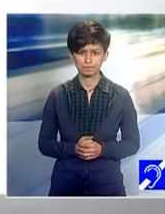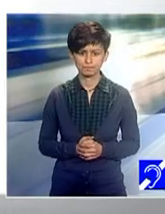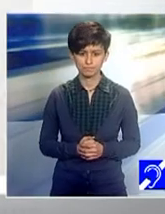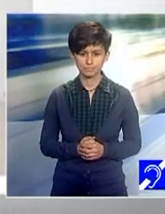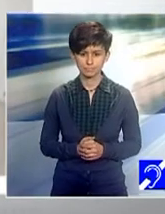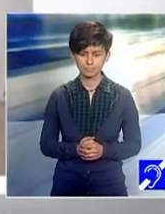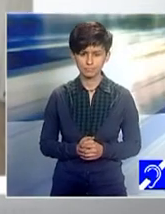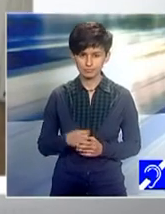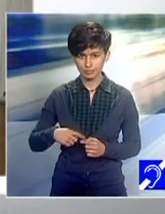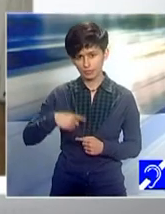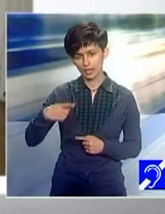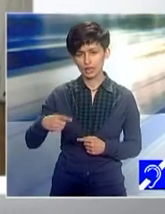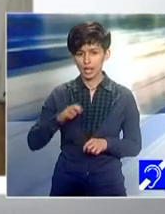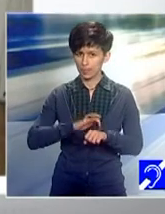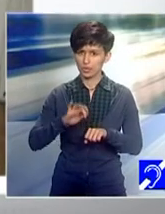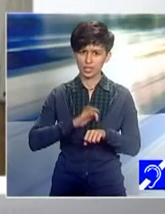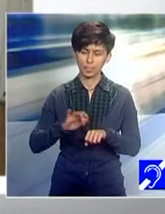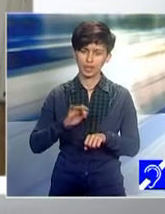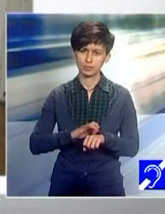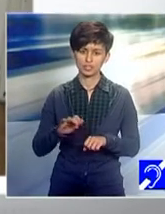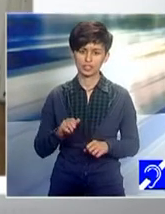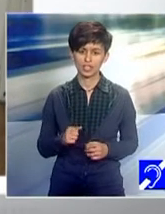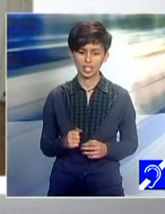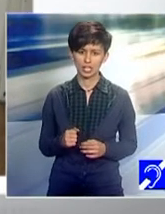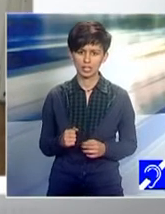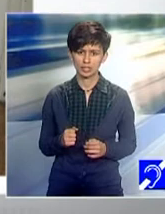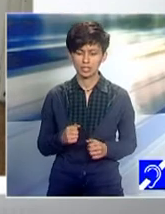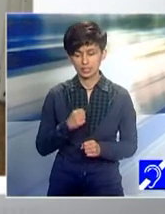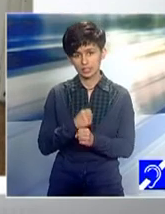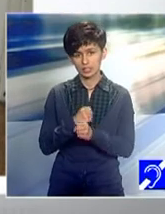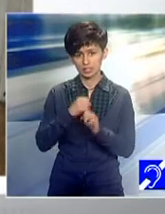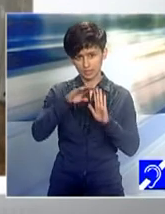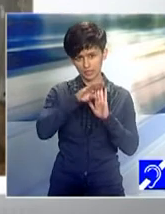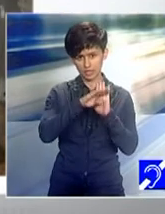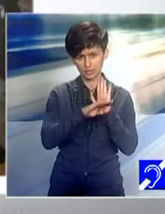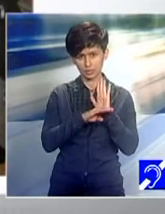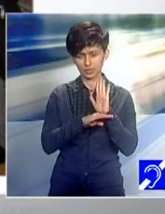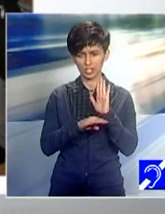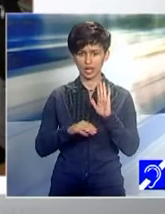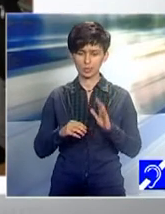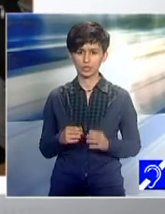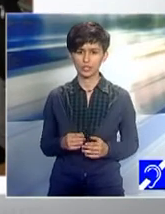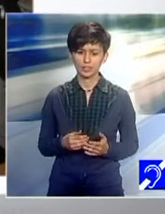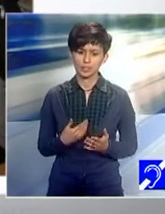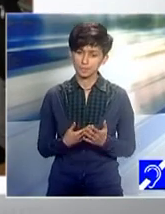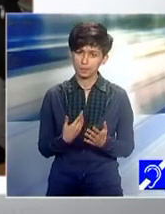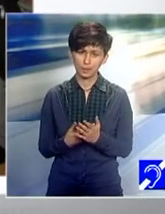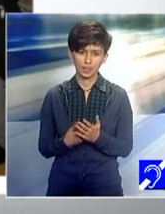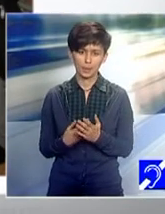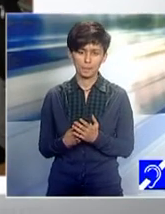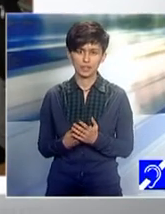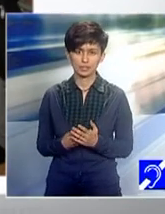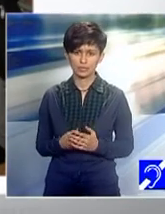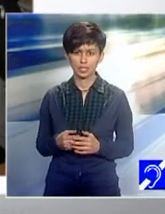După aia am încercat să fac programul în așa fel încât să